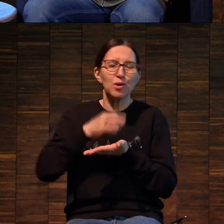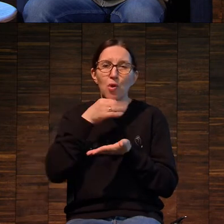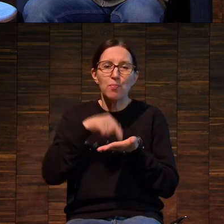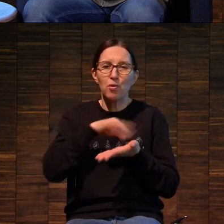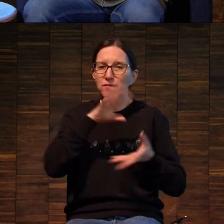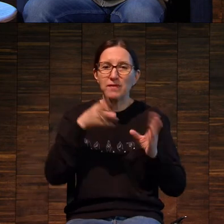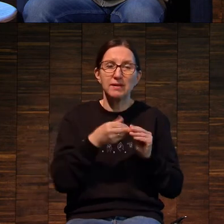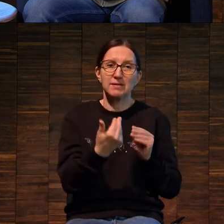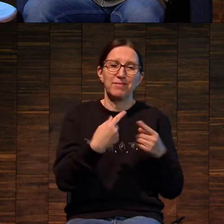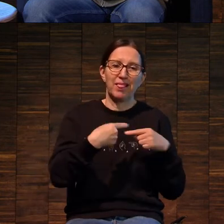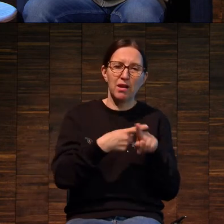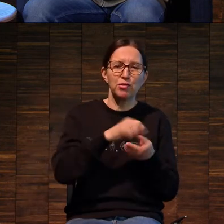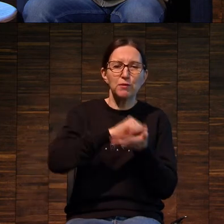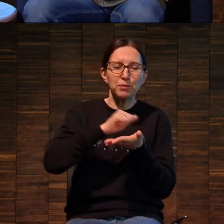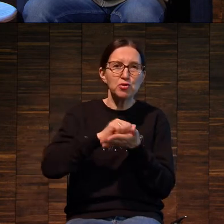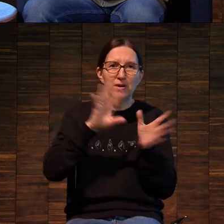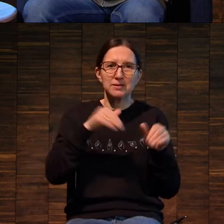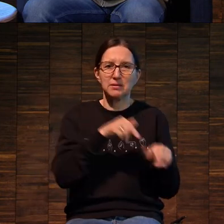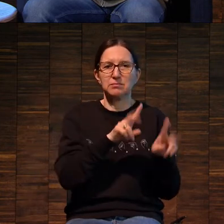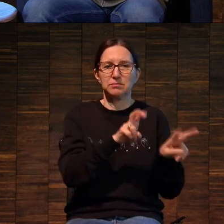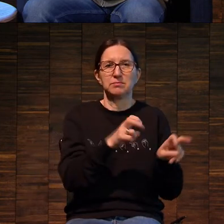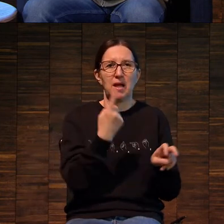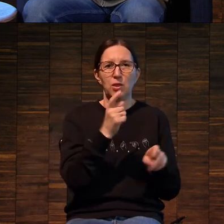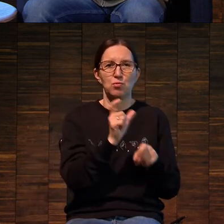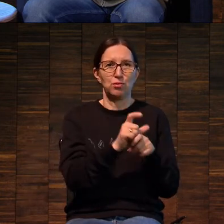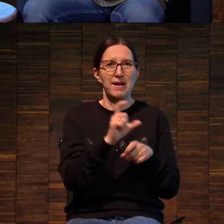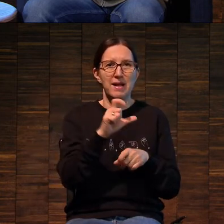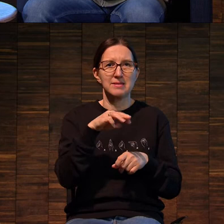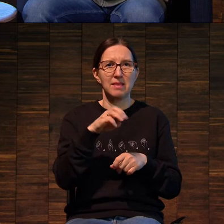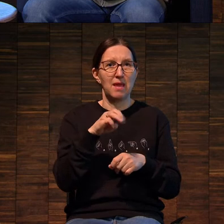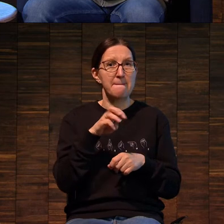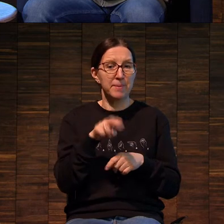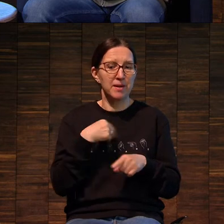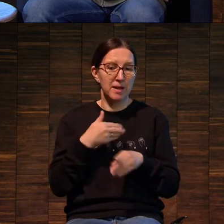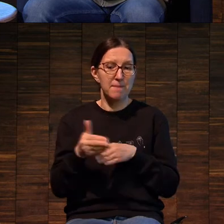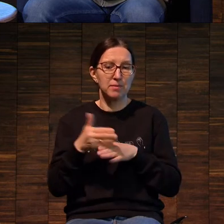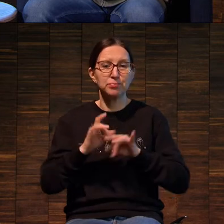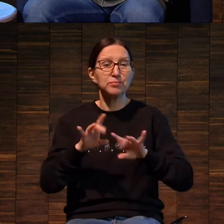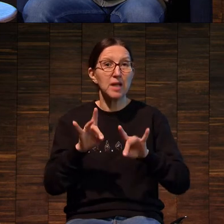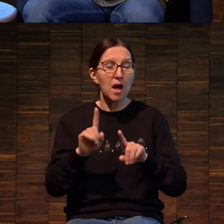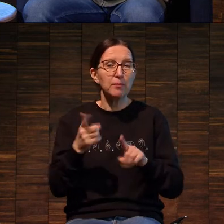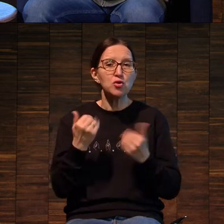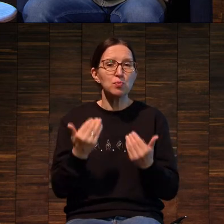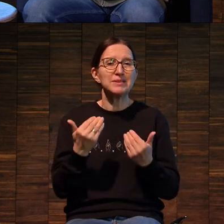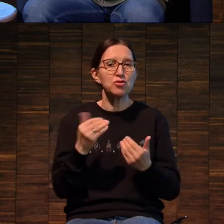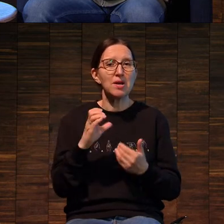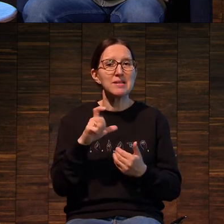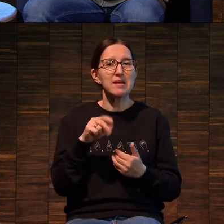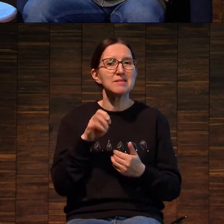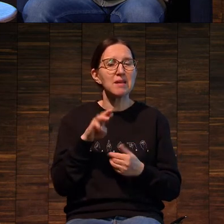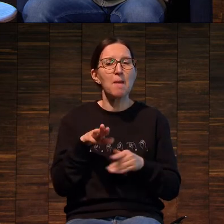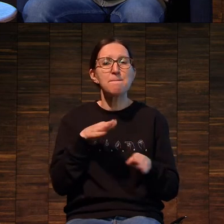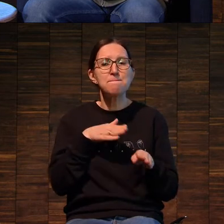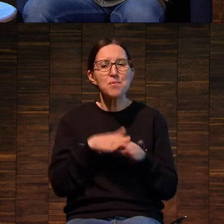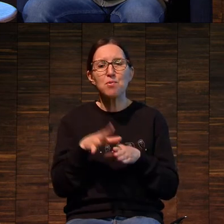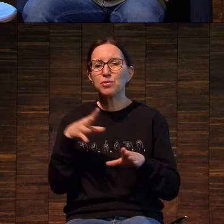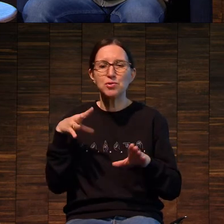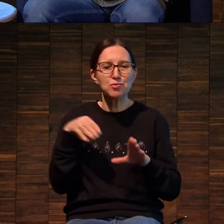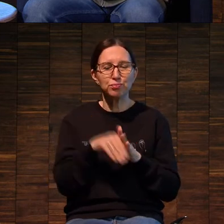И я дальше буду рассказывать об этом, и вы поймете, почему «естамп» сейчас не полностью описывает то,